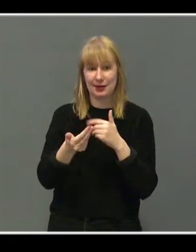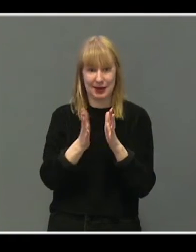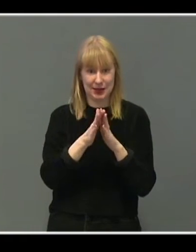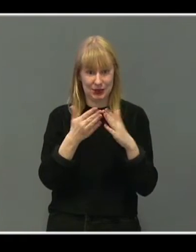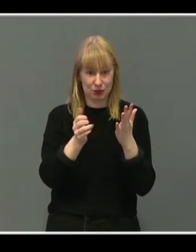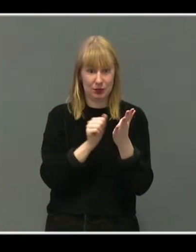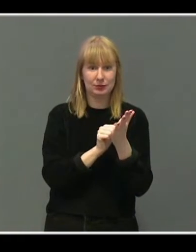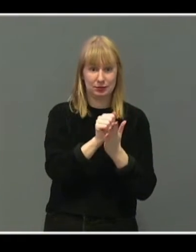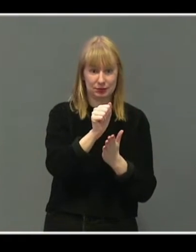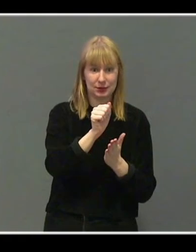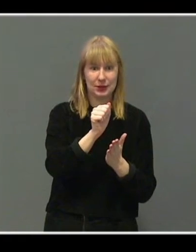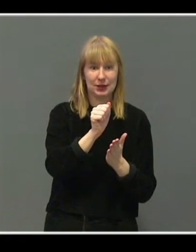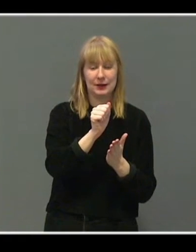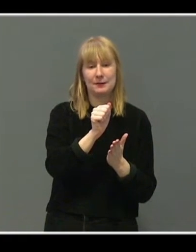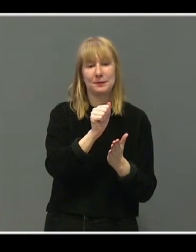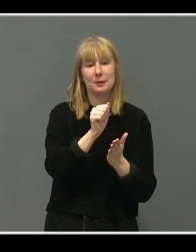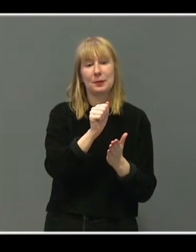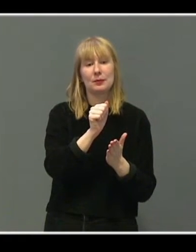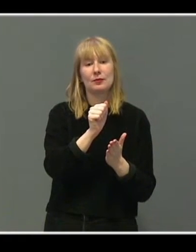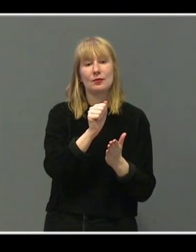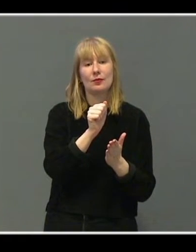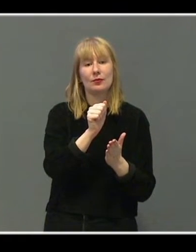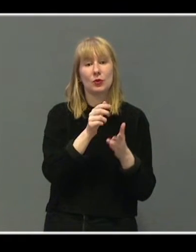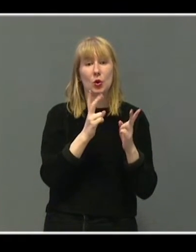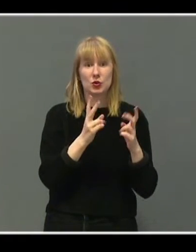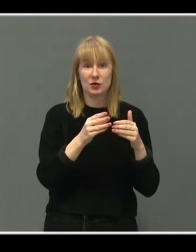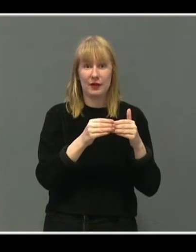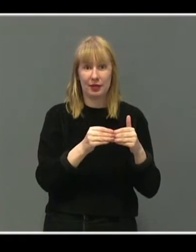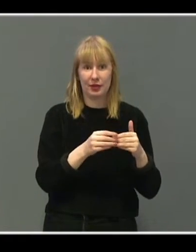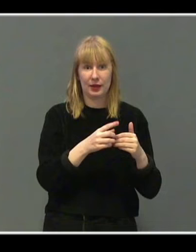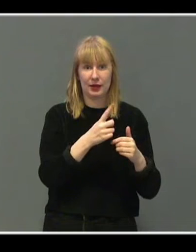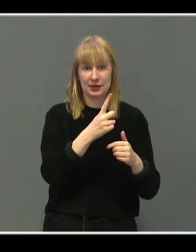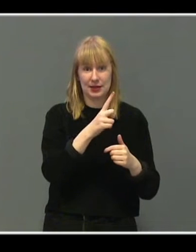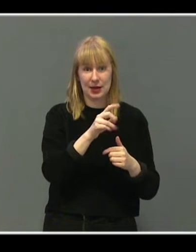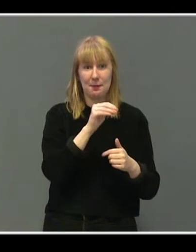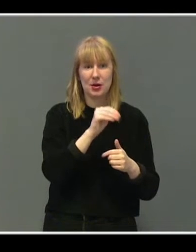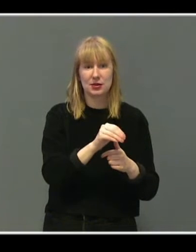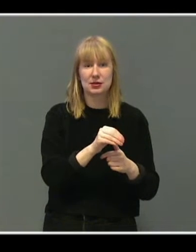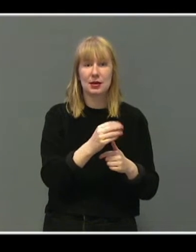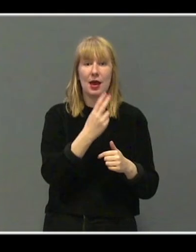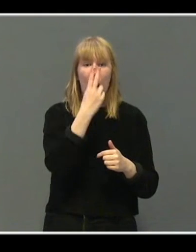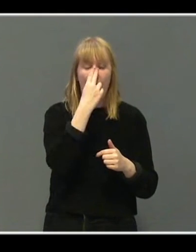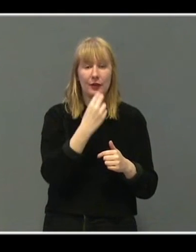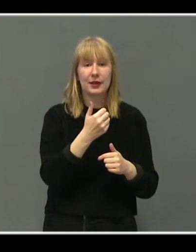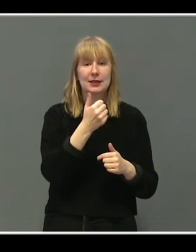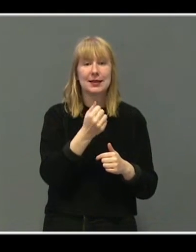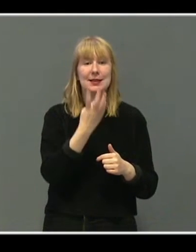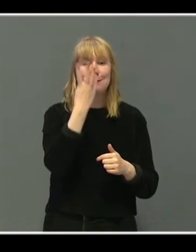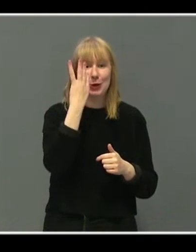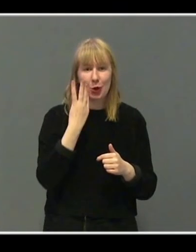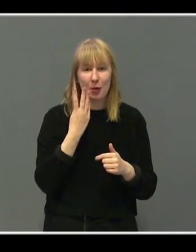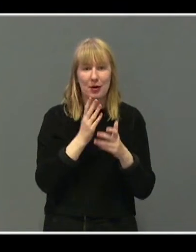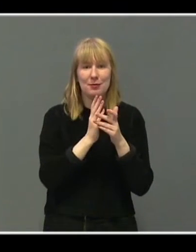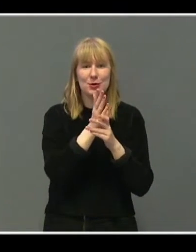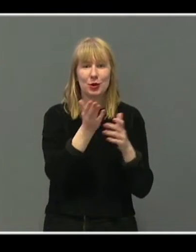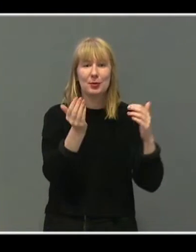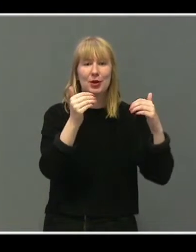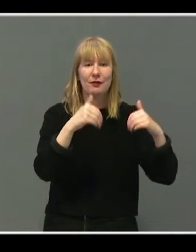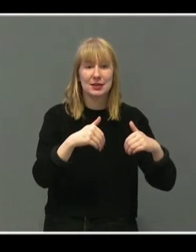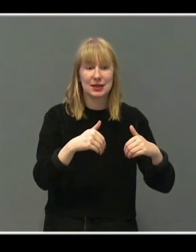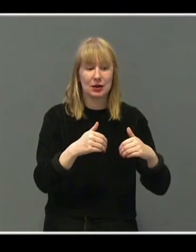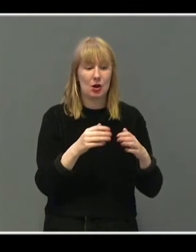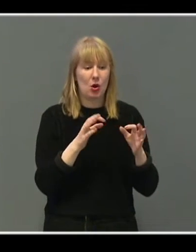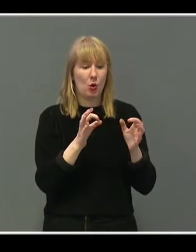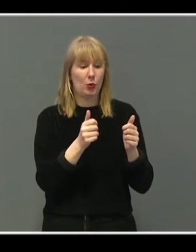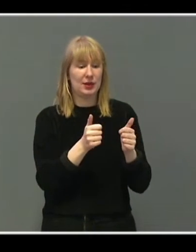kjent. Også av de nærmeste vennene til Mats. Anne var 64 når hun kom i begravelsen hans. Og hun sier at i gamingverdenen så